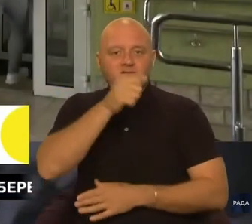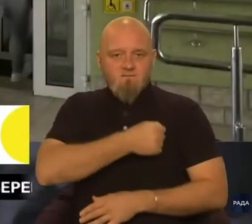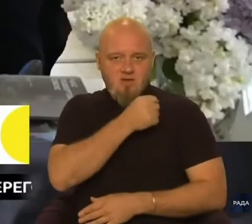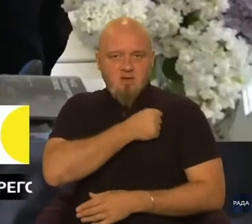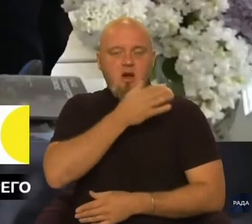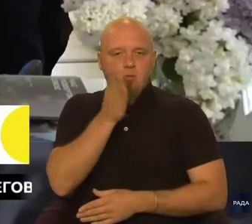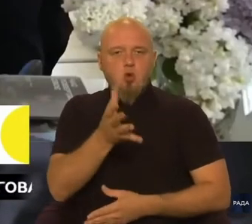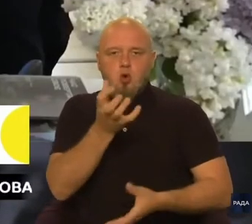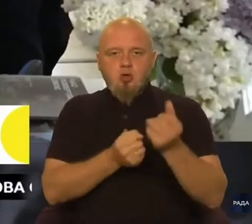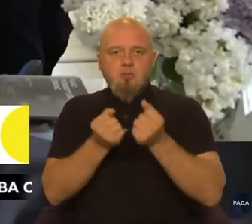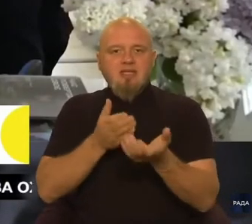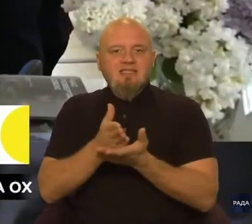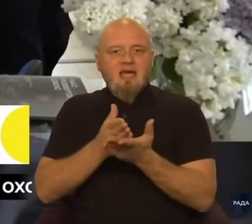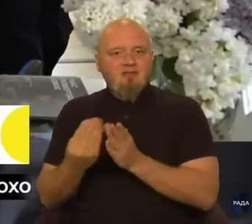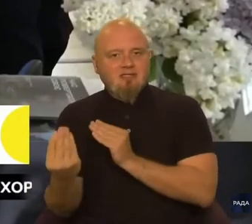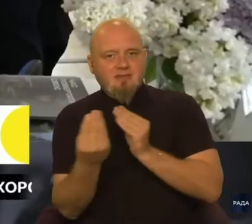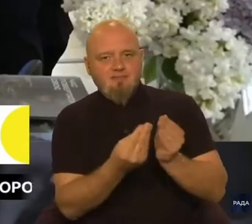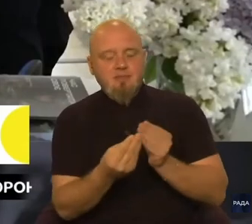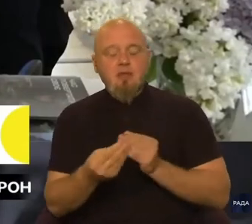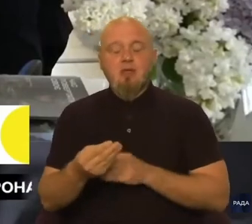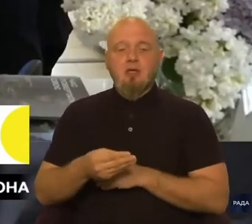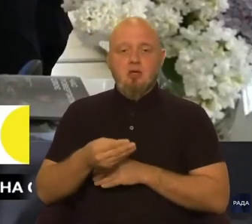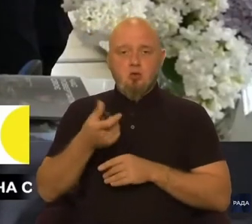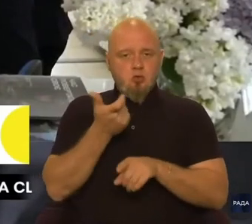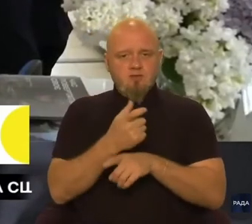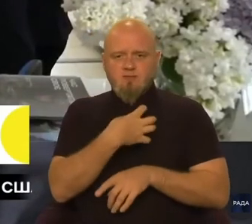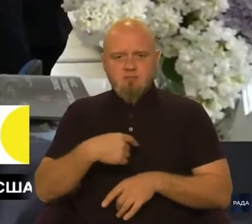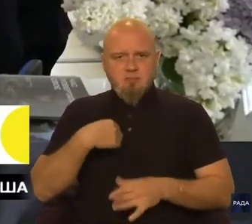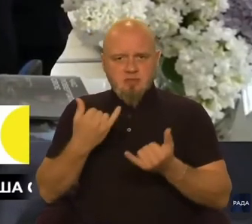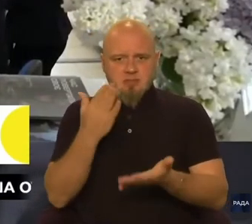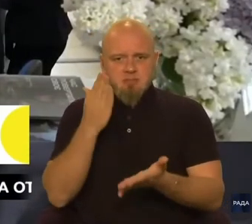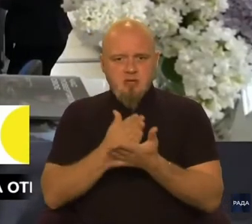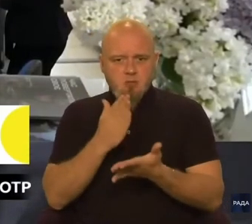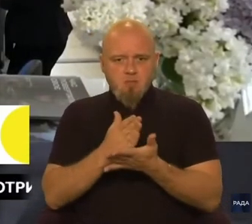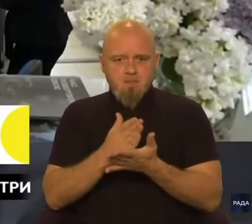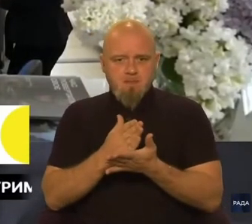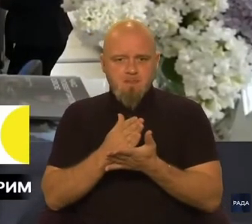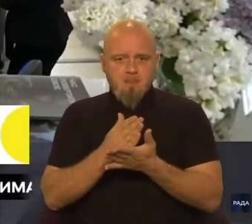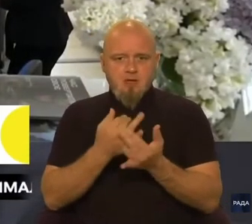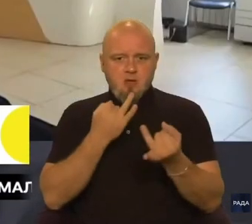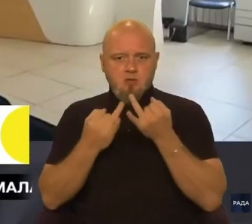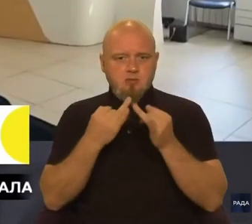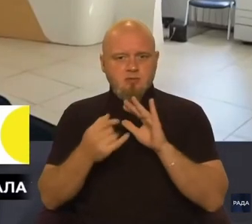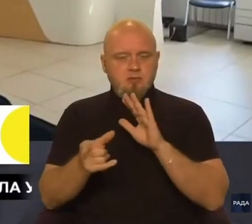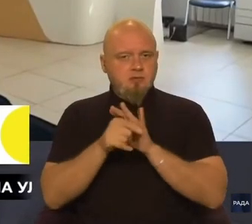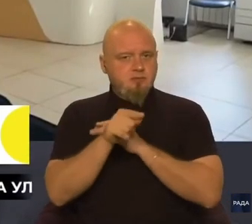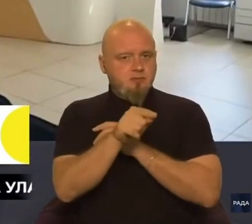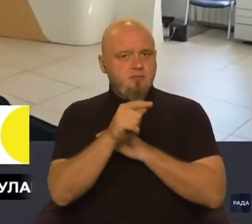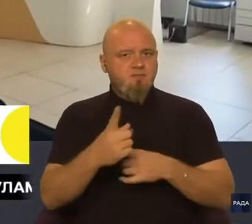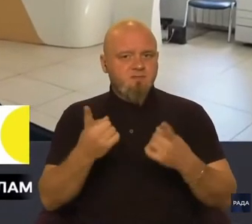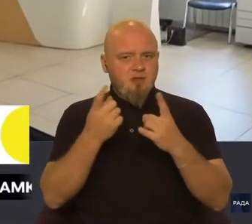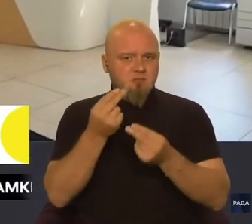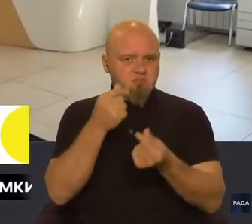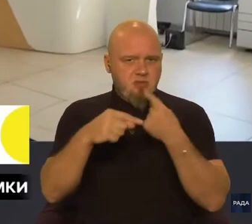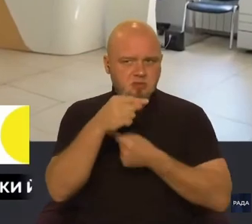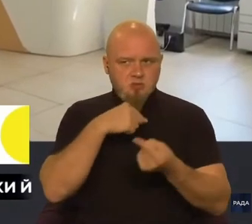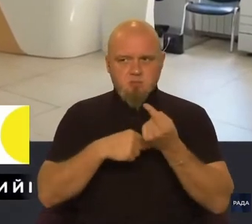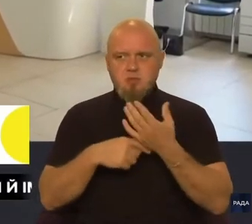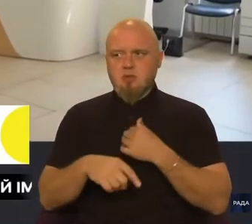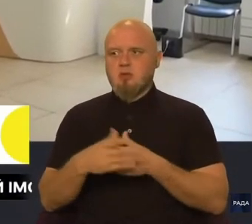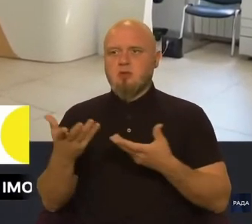отримувати сервіси. Тому що дуже важливо. Ми зараз маємо розмови з великим бізнесом,